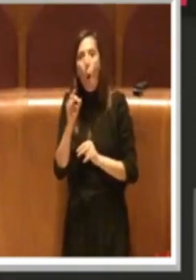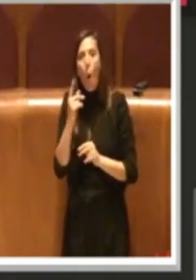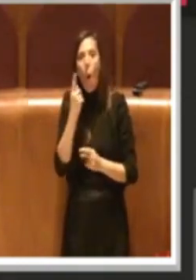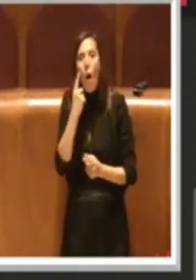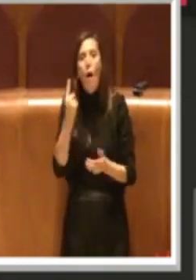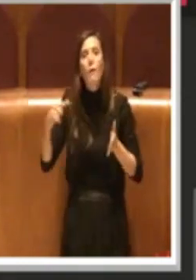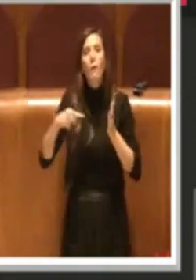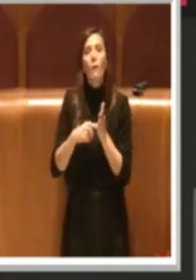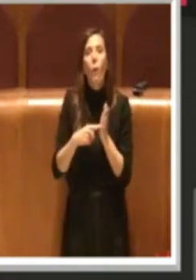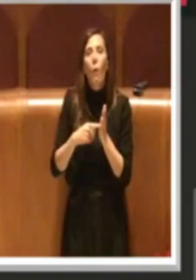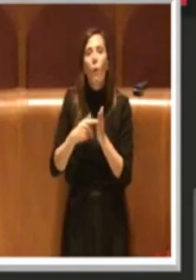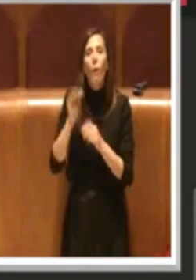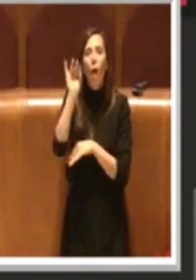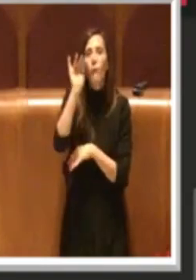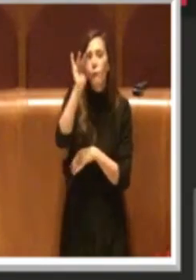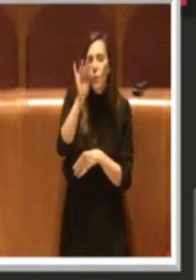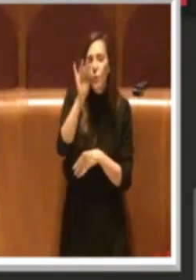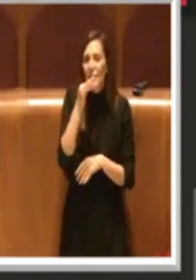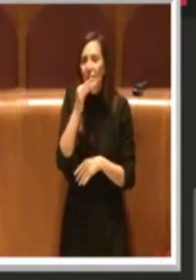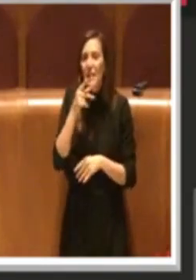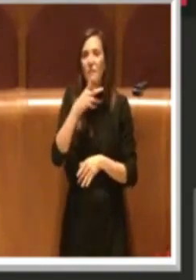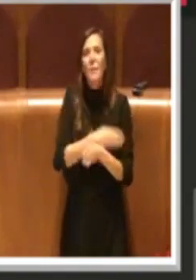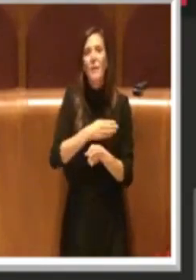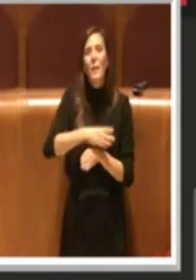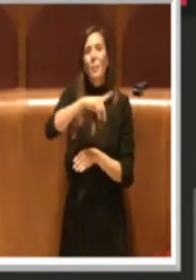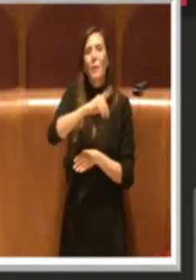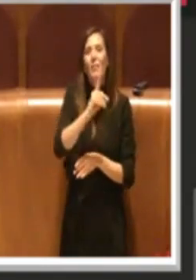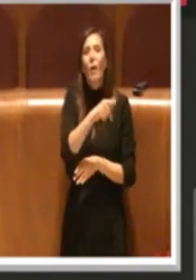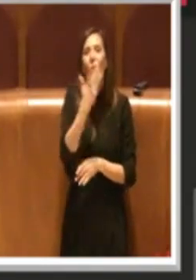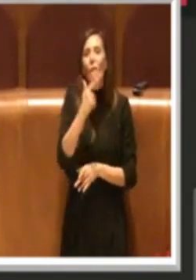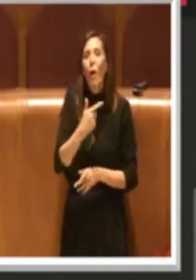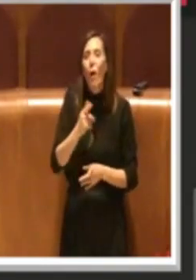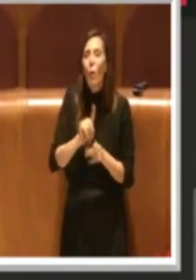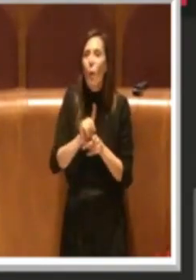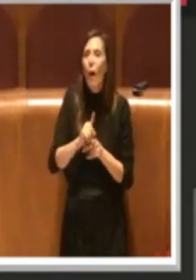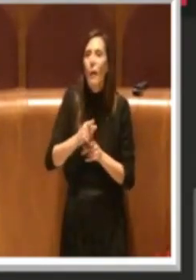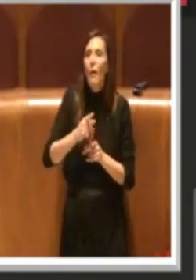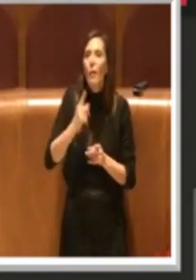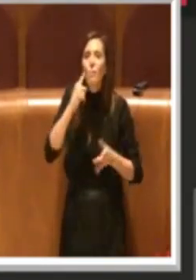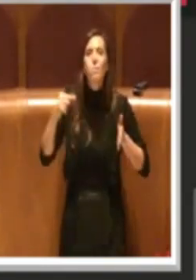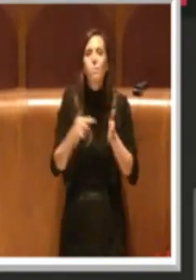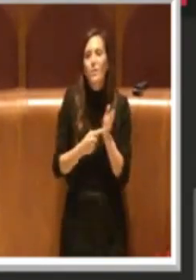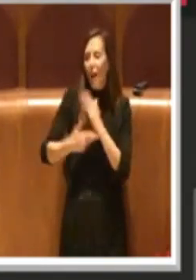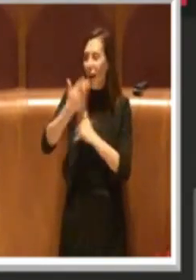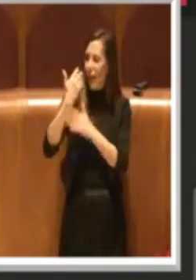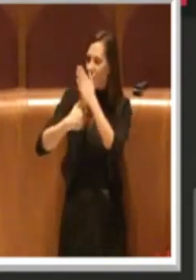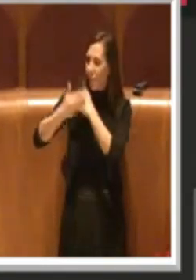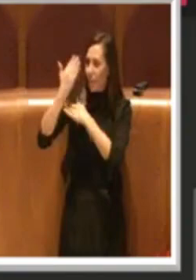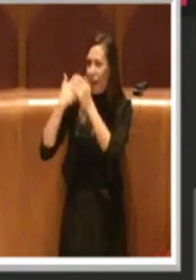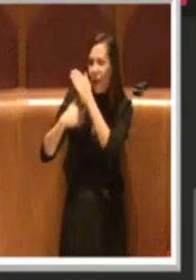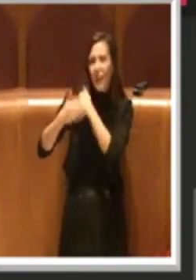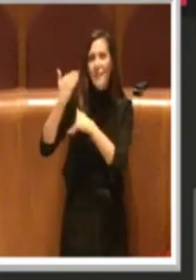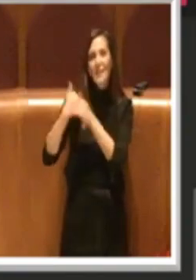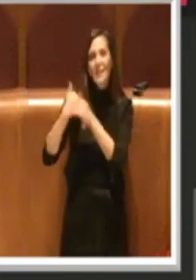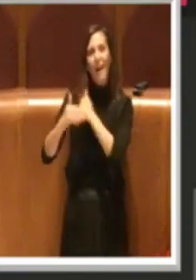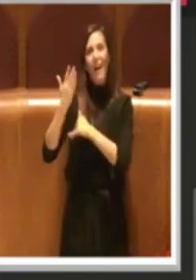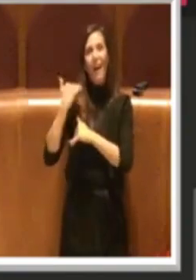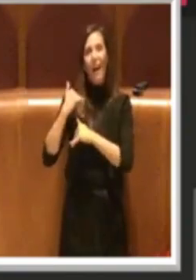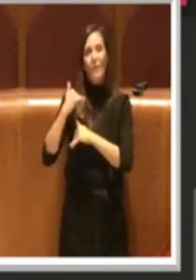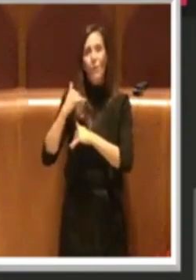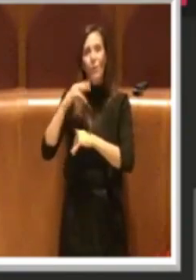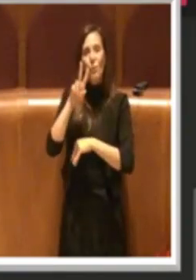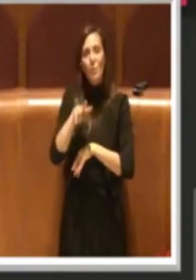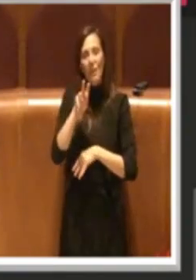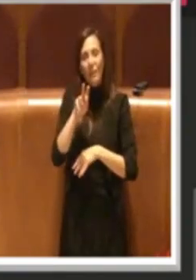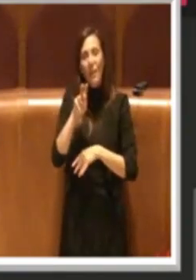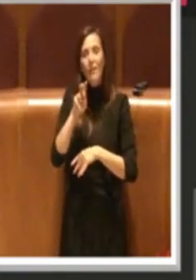PD volesse tornare indietro non accettando l'approvazione della delibera 81-2020, che ha portato grande beneficio